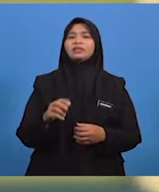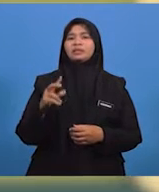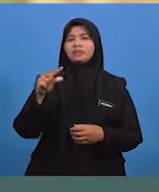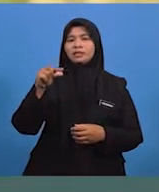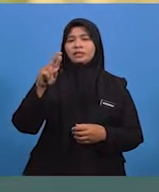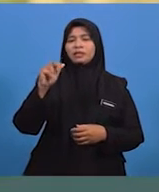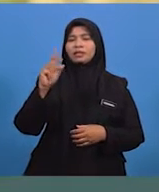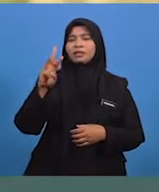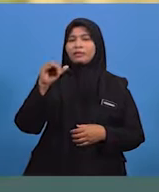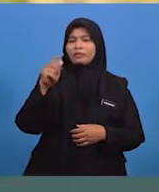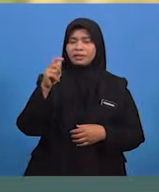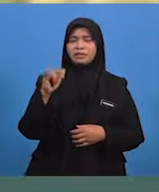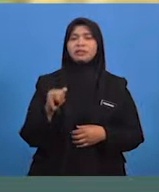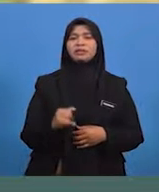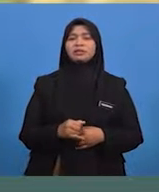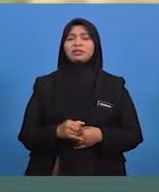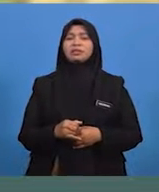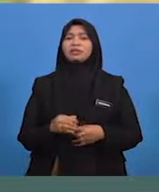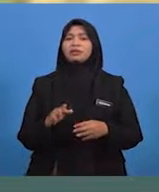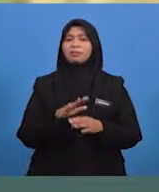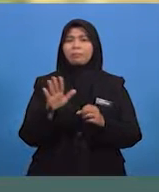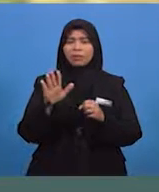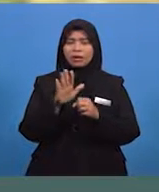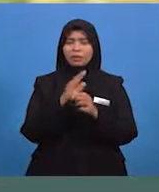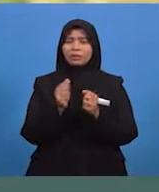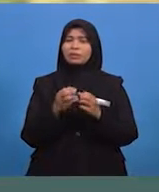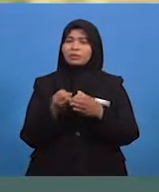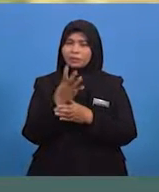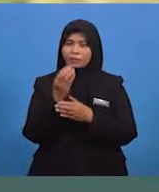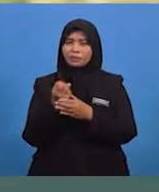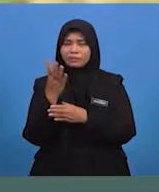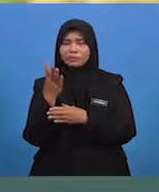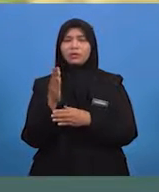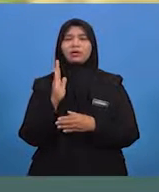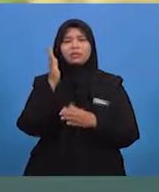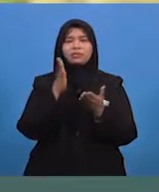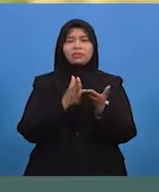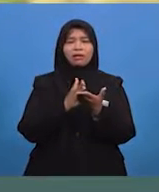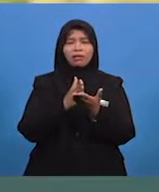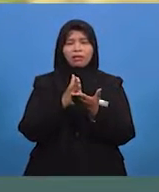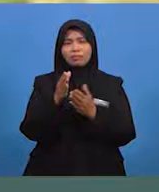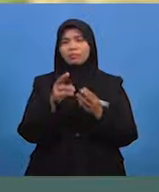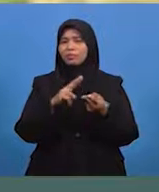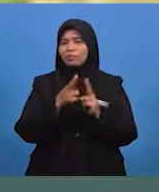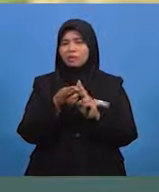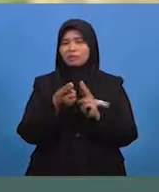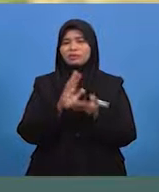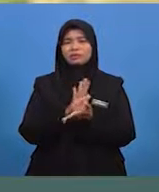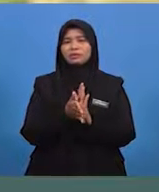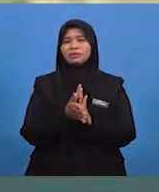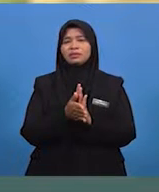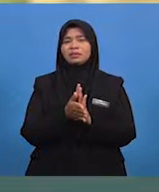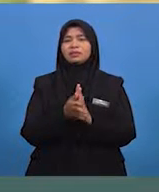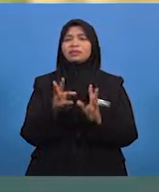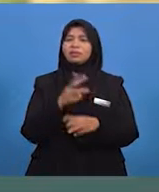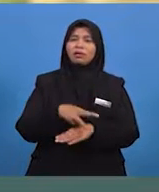bercerun dan penuh dengan tumbuh-tumbuhan akan terus berubah menjadi sebuah kawasan